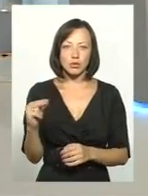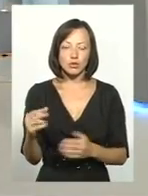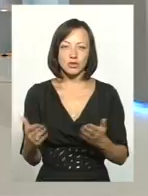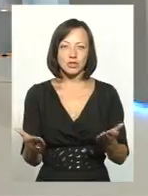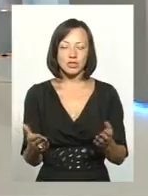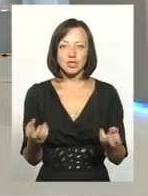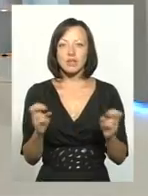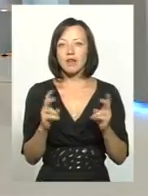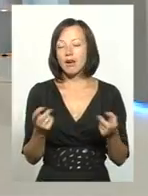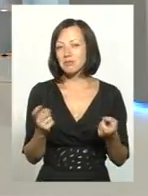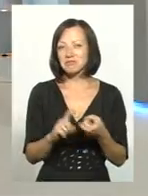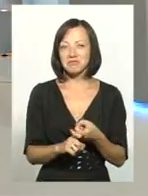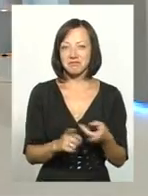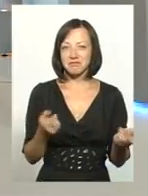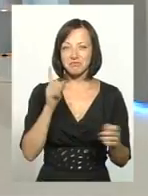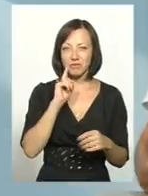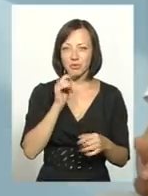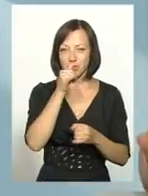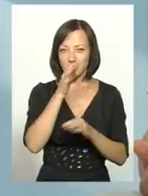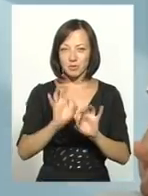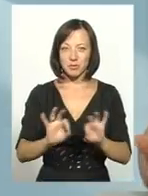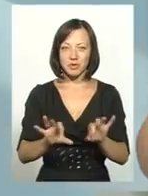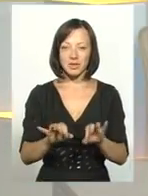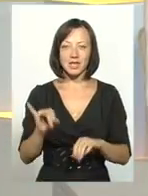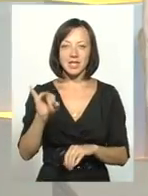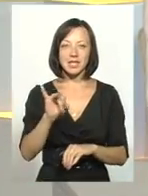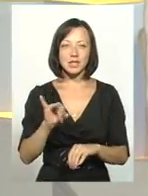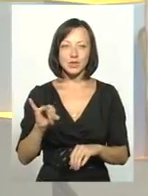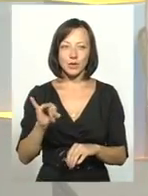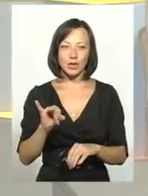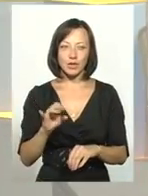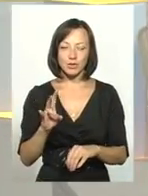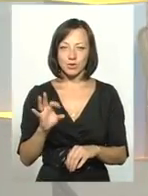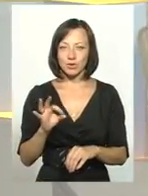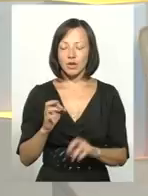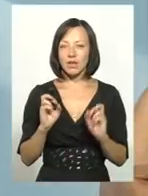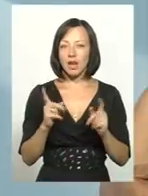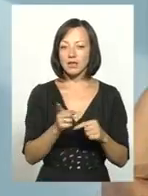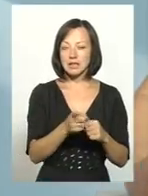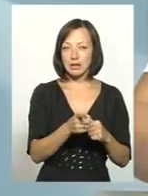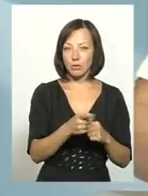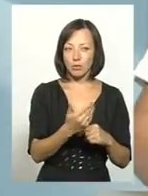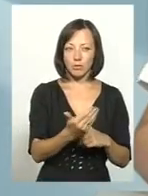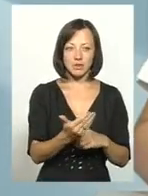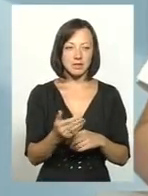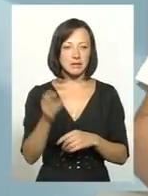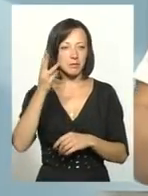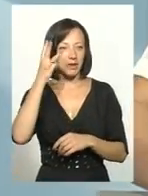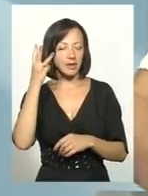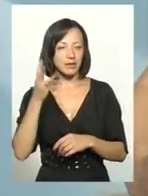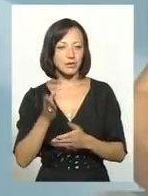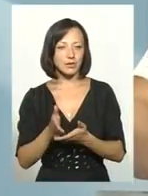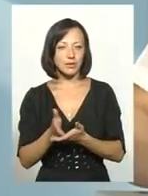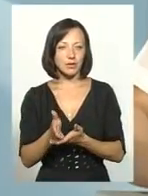З чим це пов'язано, поки що я не можу... Мабуть, історично. Причому, як з Тернопільської області, так і з Хмельницької.